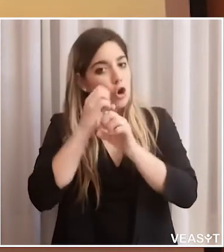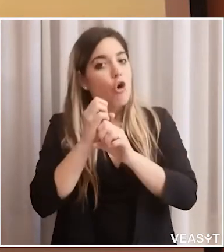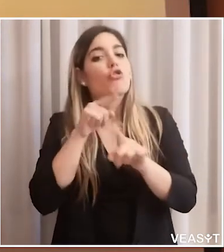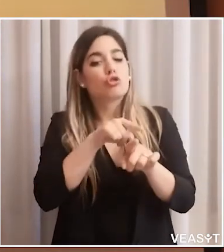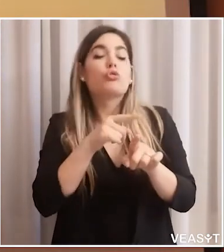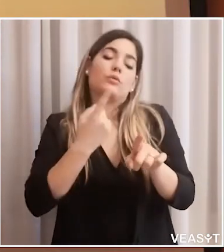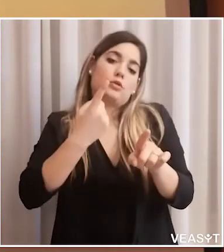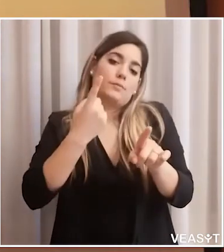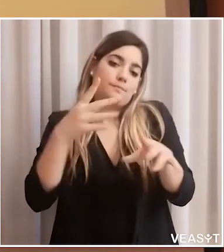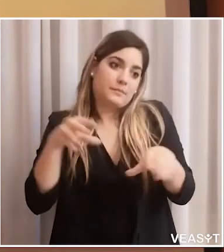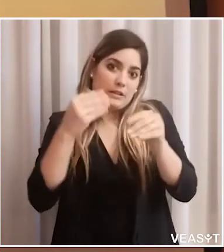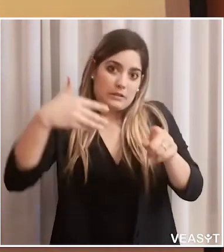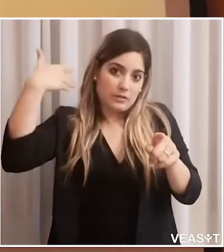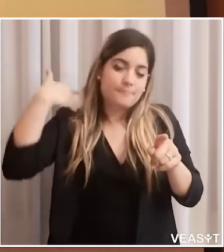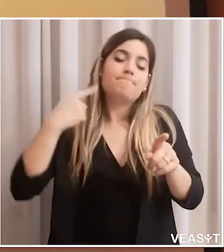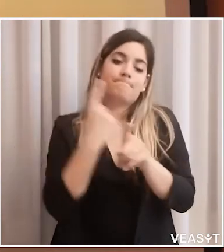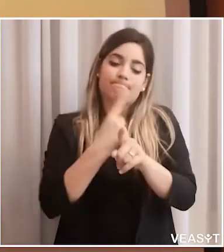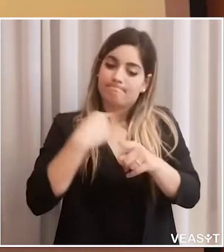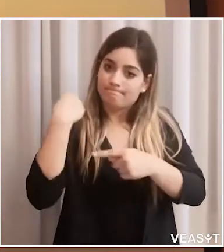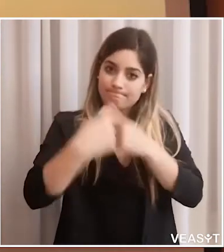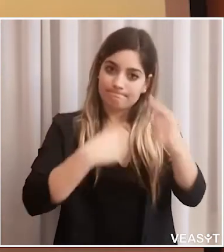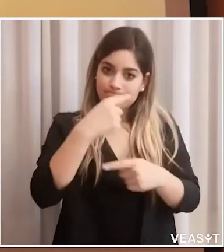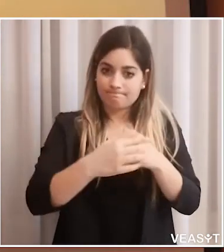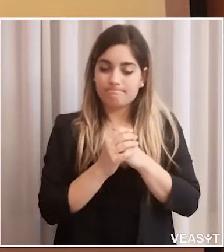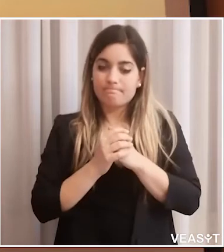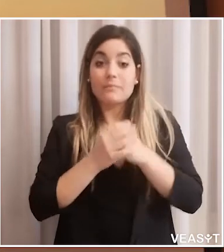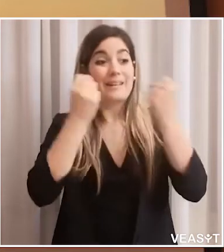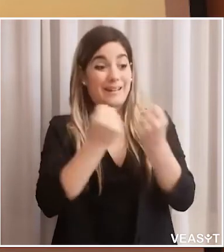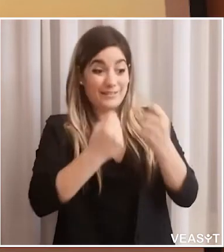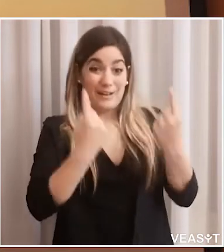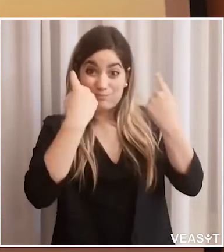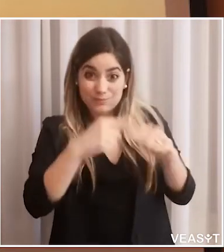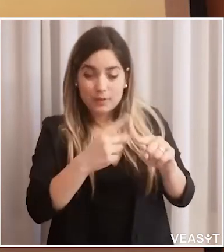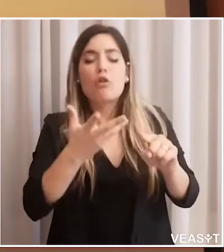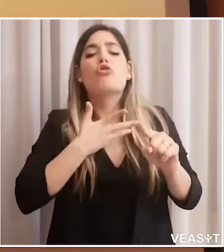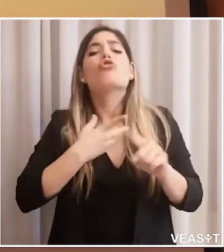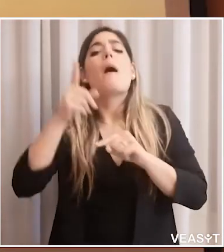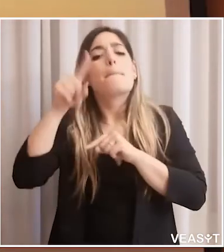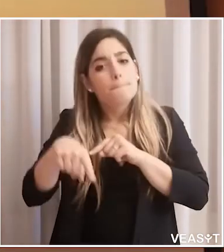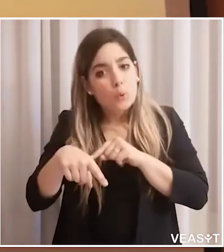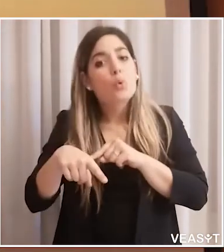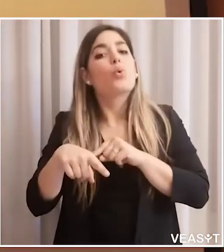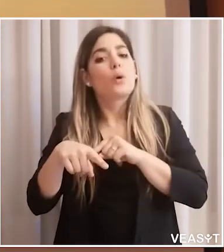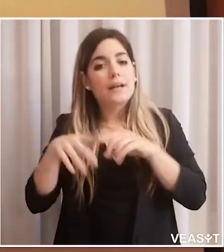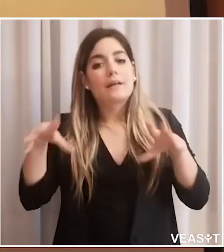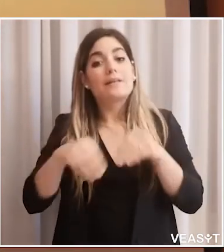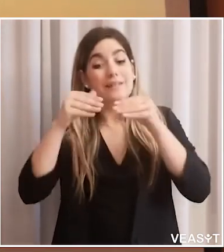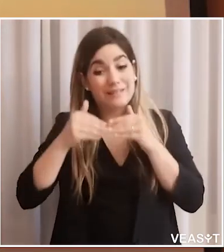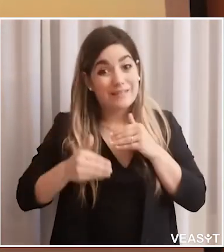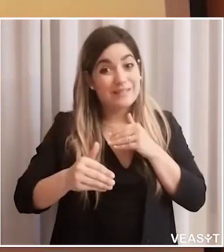bronchiale che necessitano di proseguire le terapie biologiche che hanno intrapreso.